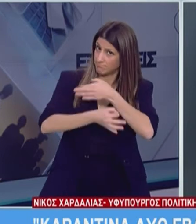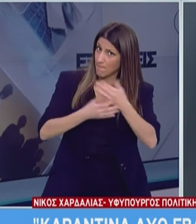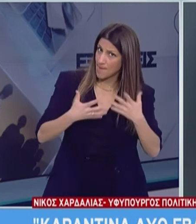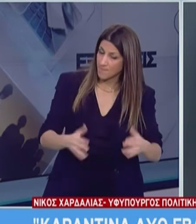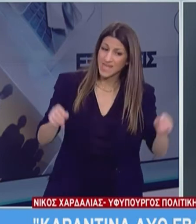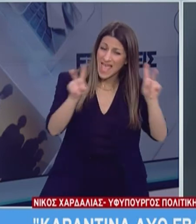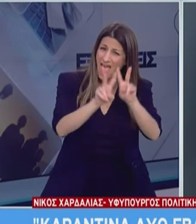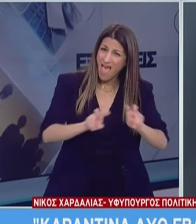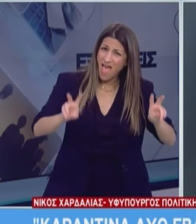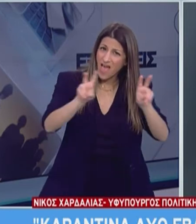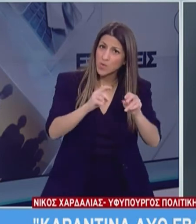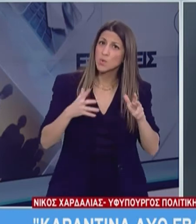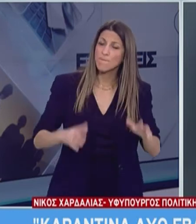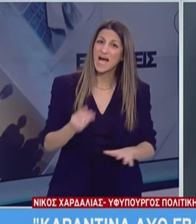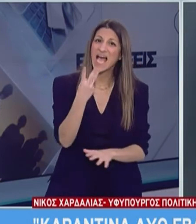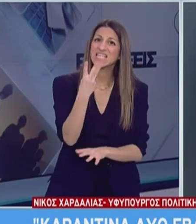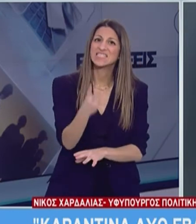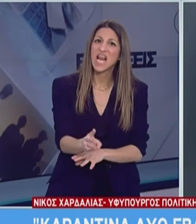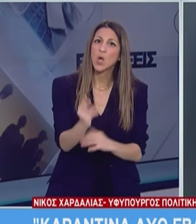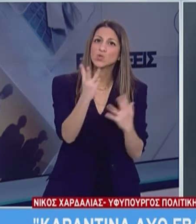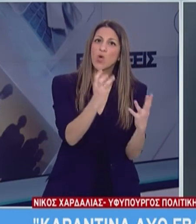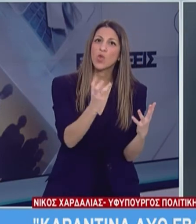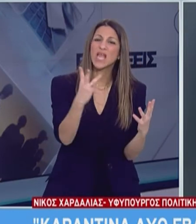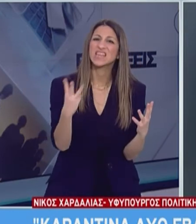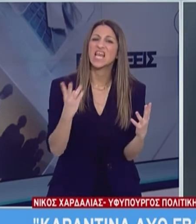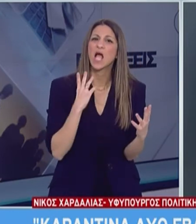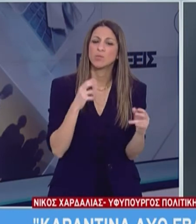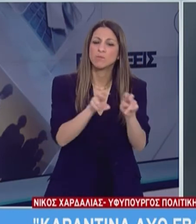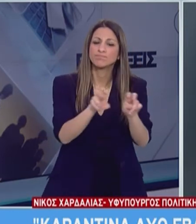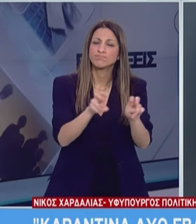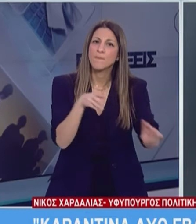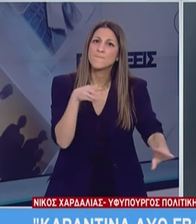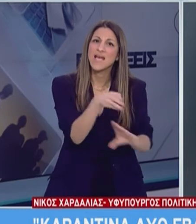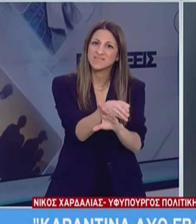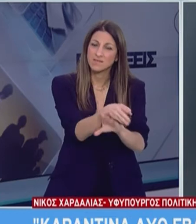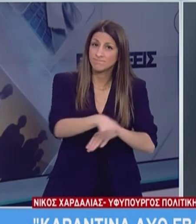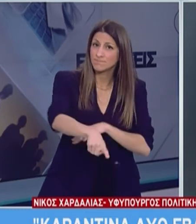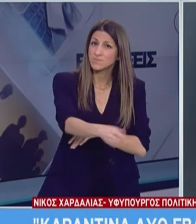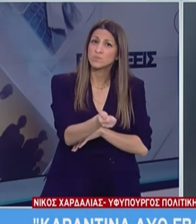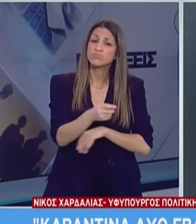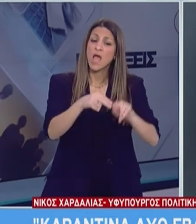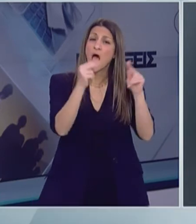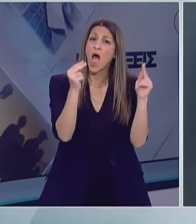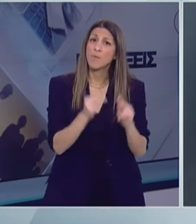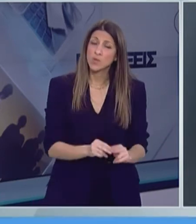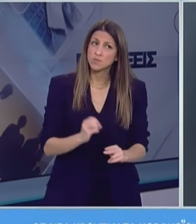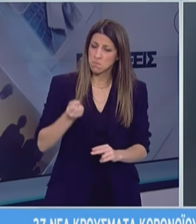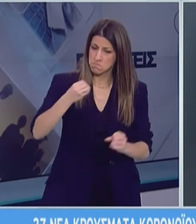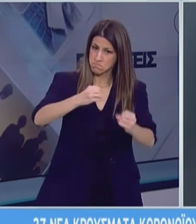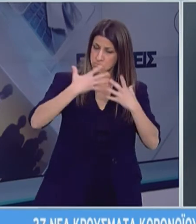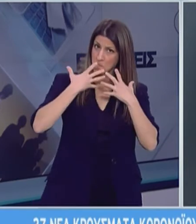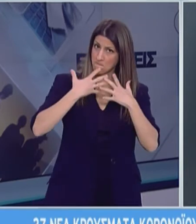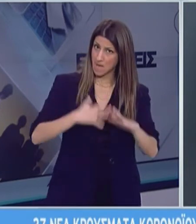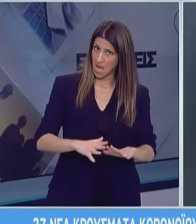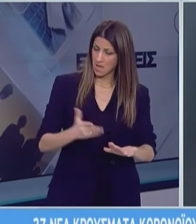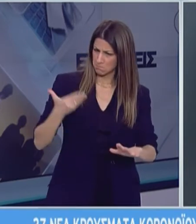έλεγχος και στους 380 επιβαίνοντες του πλοίου. Τα συνολικά αποτελέσματα μας κοινοποιήθηκαν από το ΠΑΣΤΕΡ